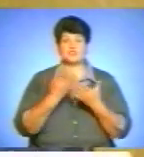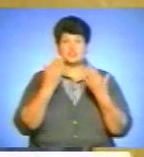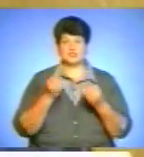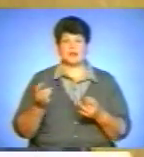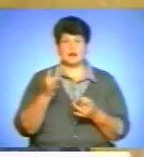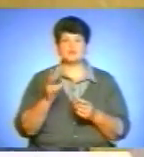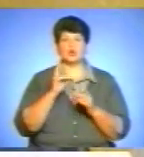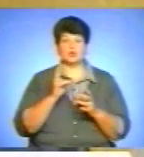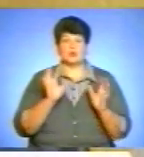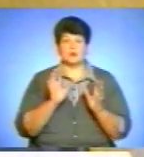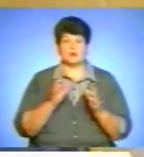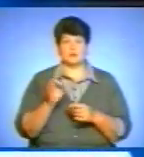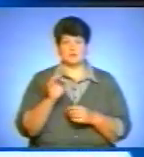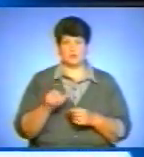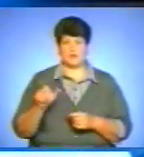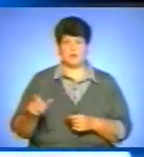турбується про людей.